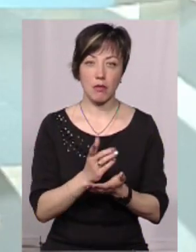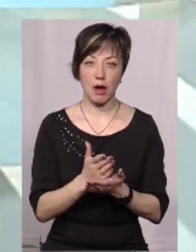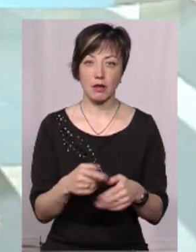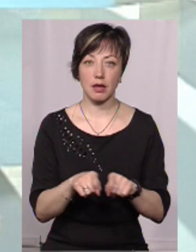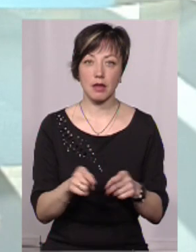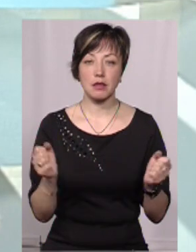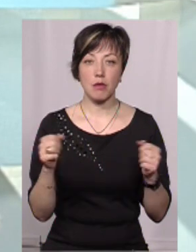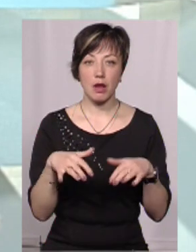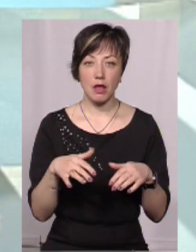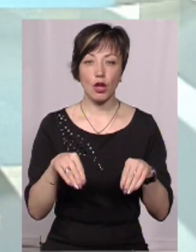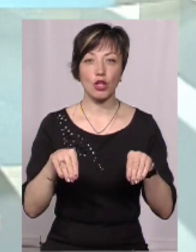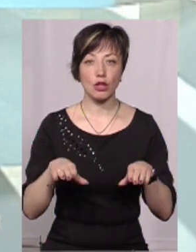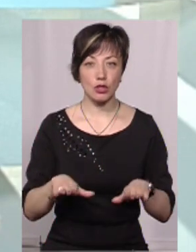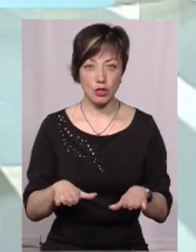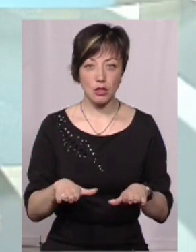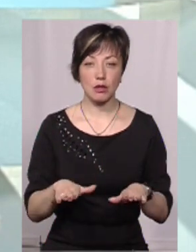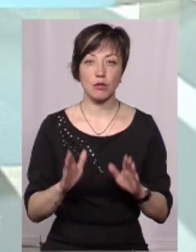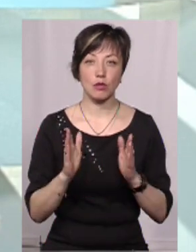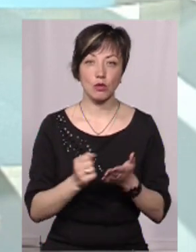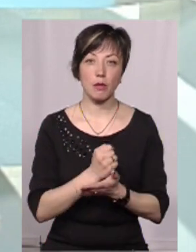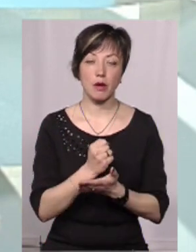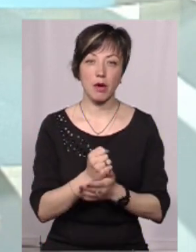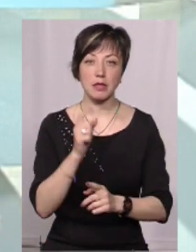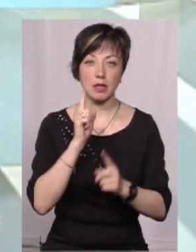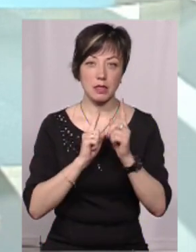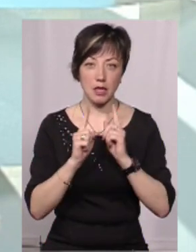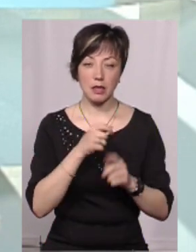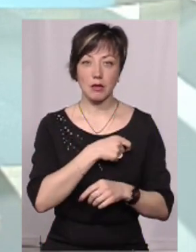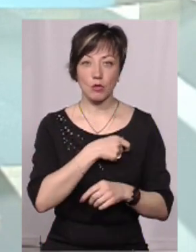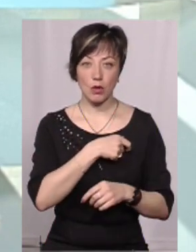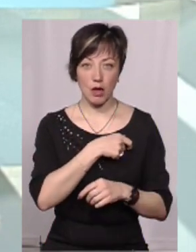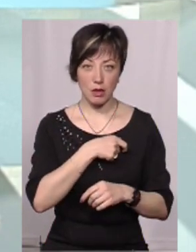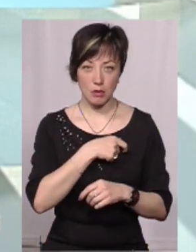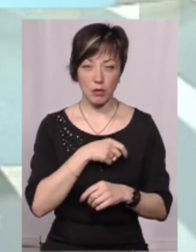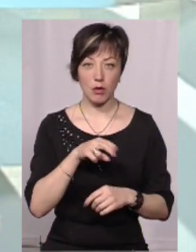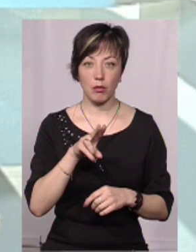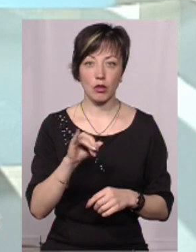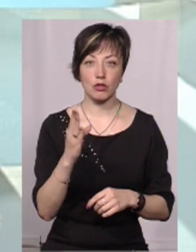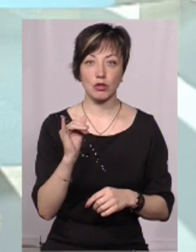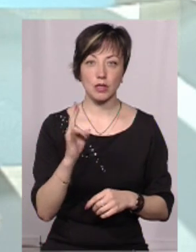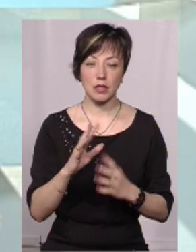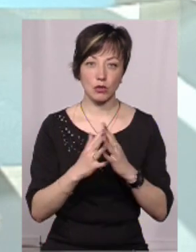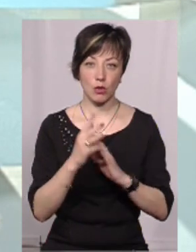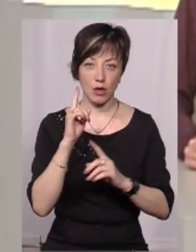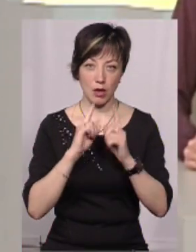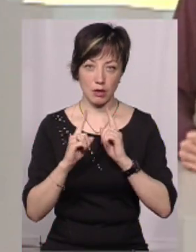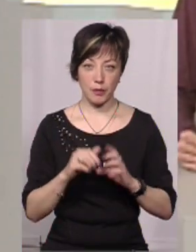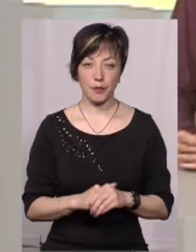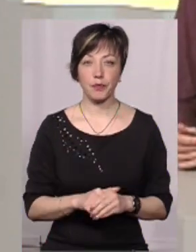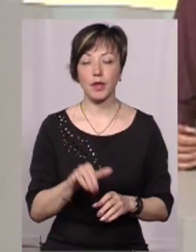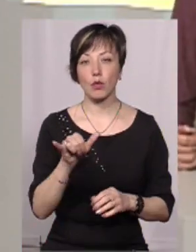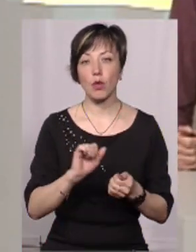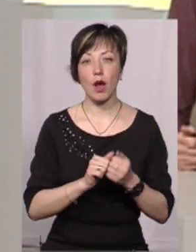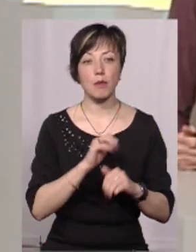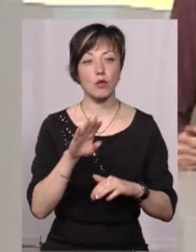зібрання, а рішення безпосередньо будуть прийматися на сесії депутатами Плесенської сільської ради. Зрозуміло. У